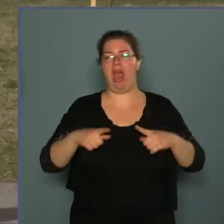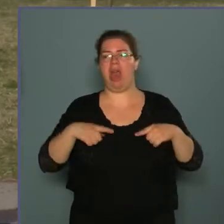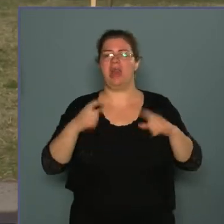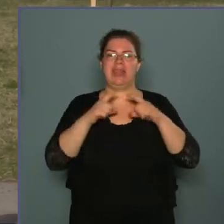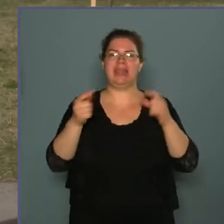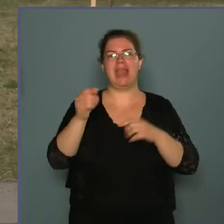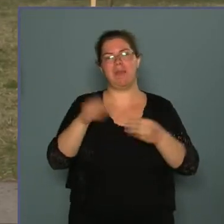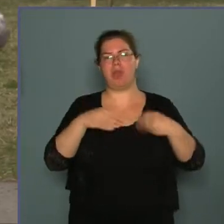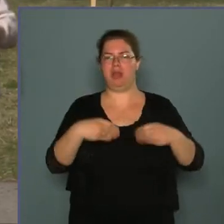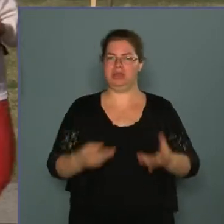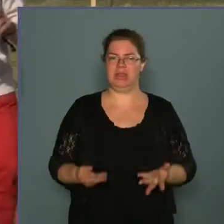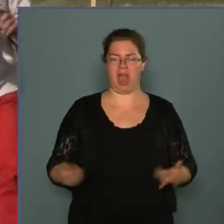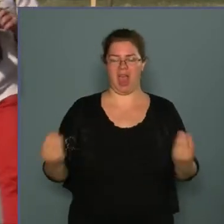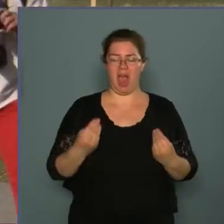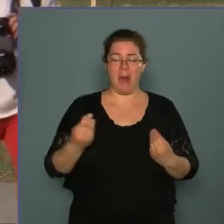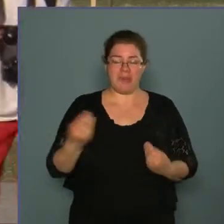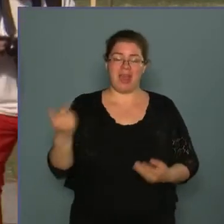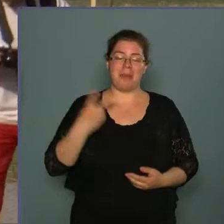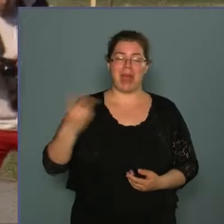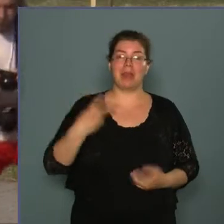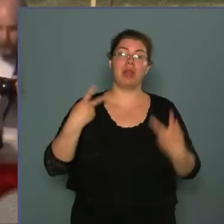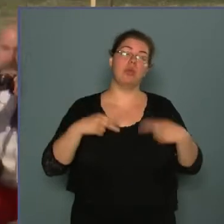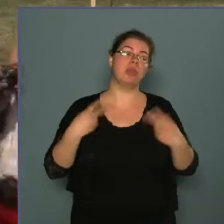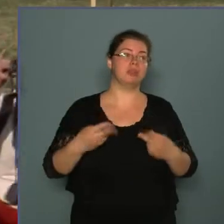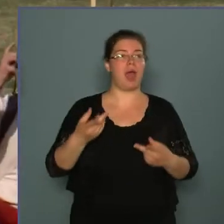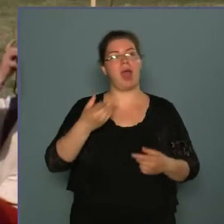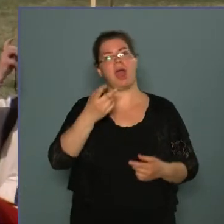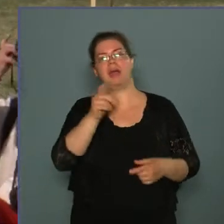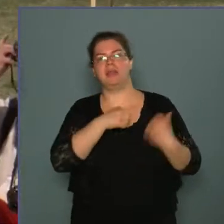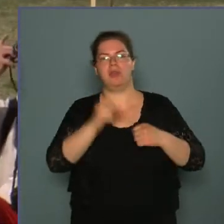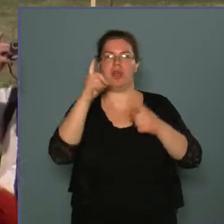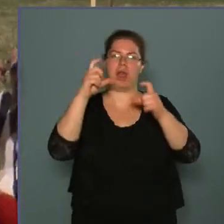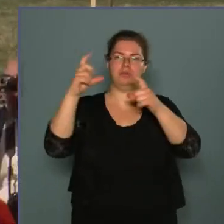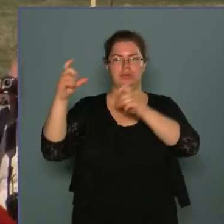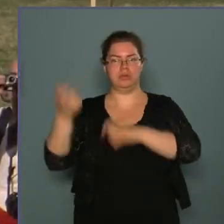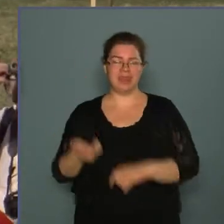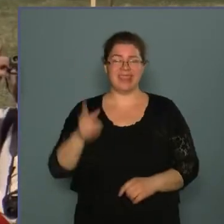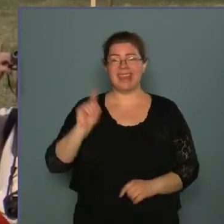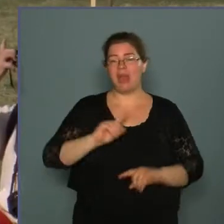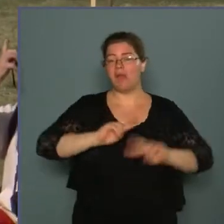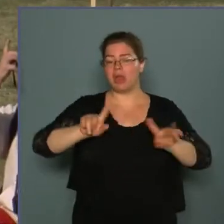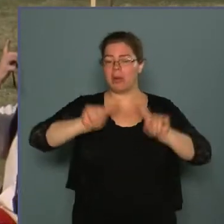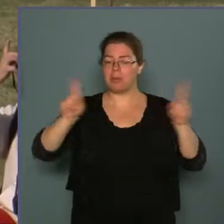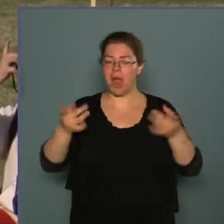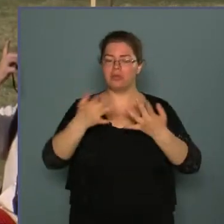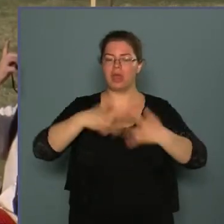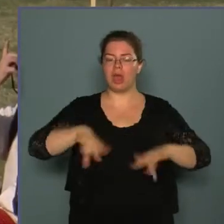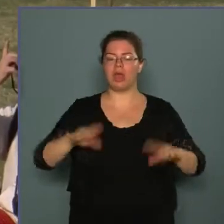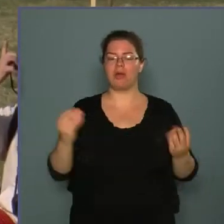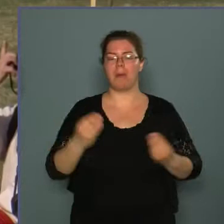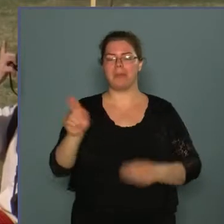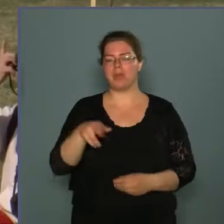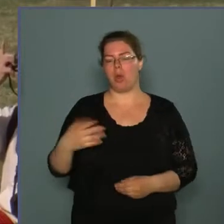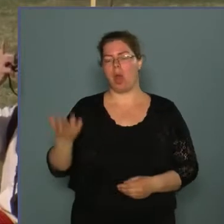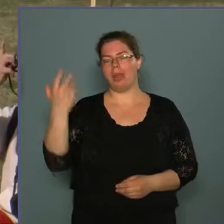plastikák, amelyekkel persze a turisták szívesen fényképezik magukat, s vannak más helyek, amelyekről